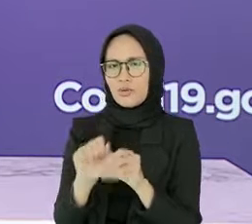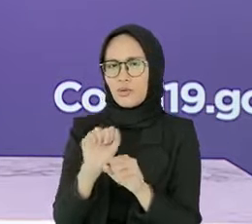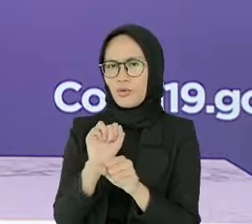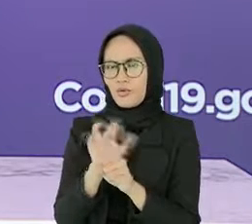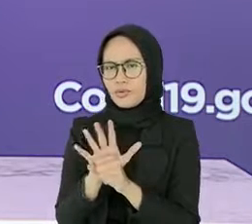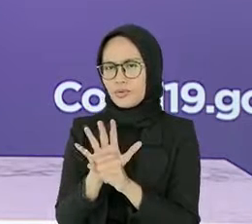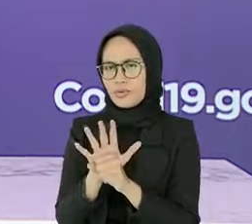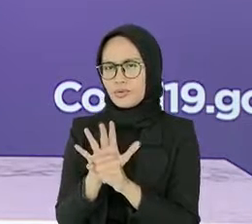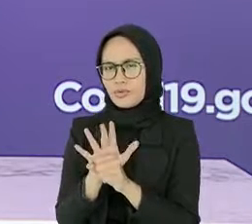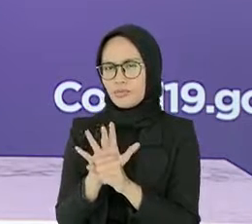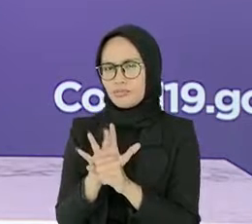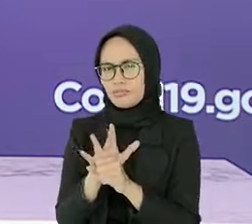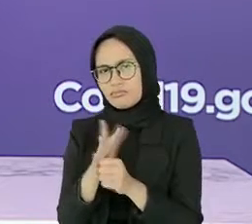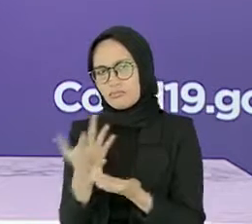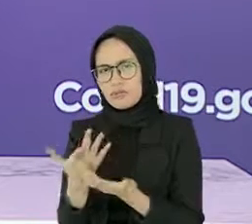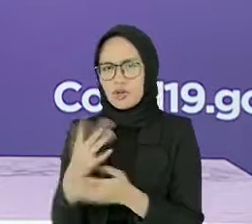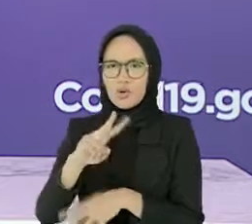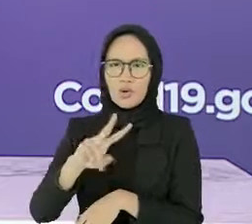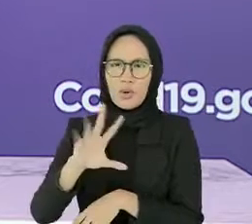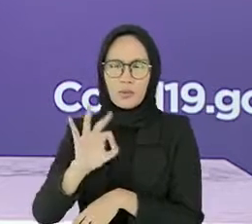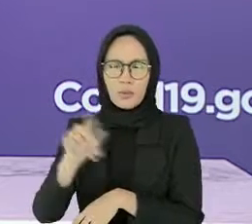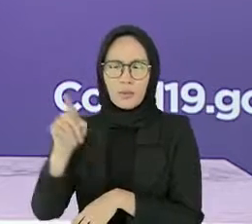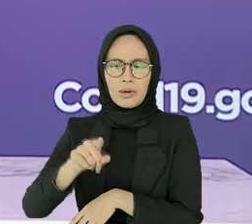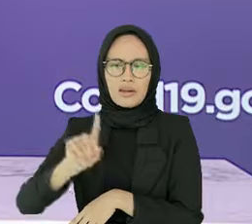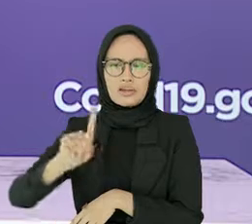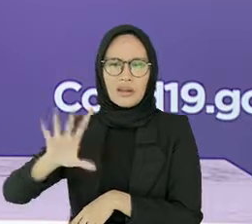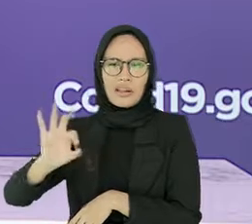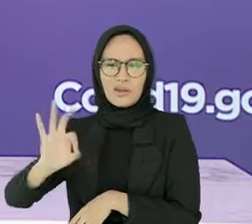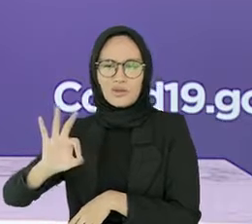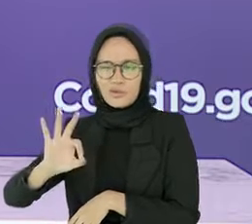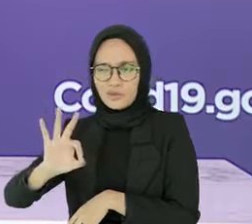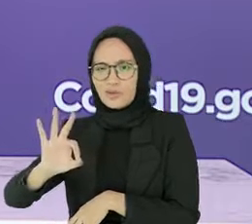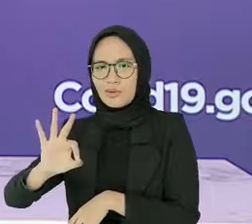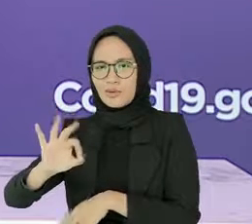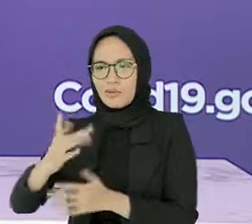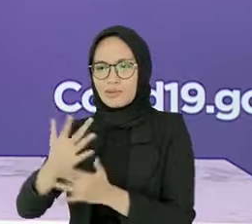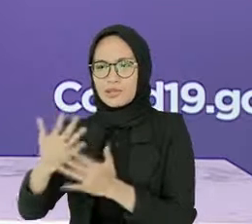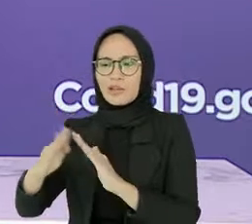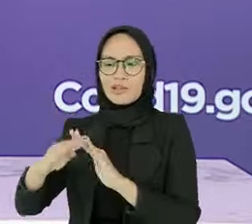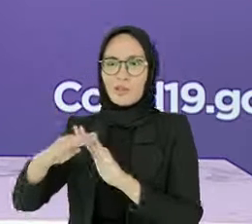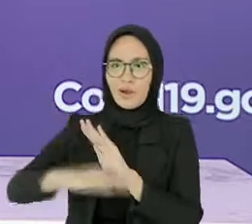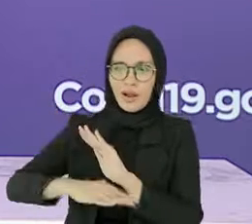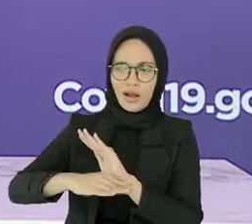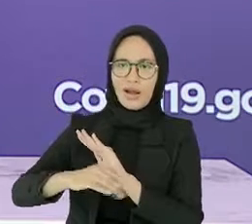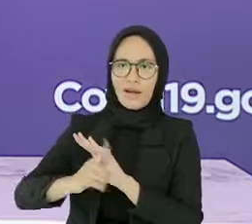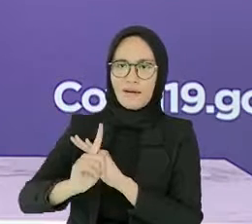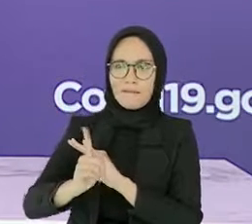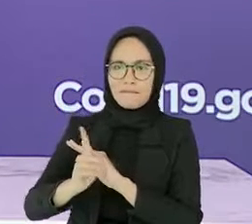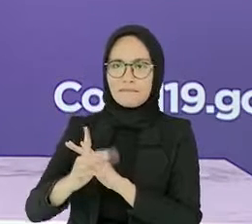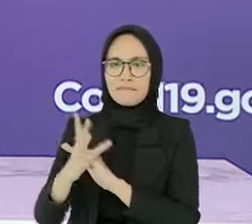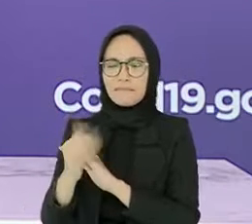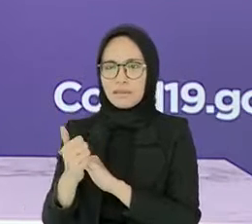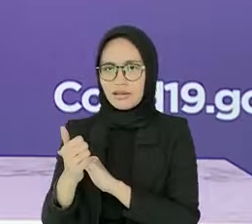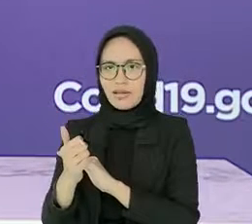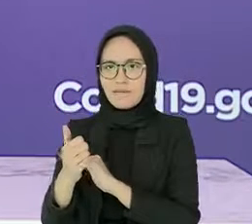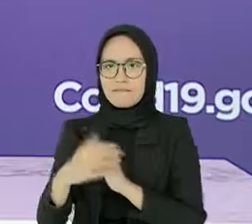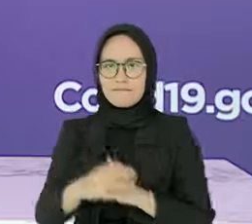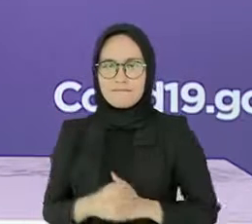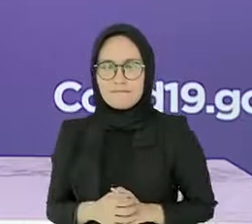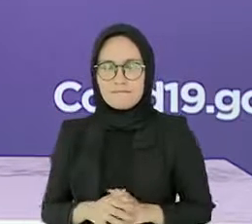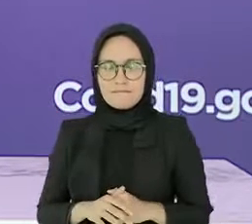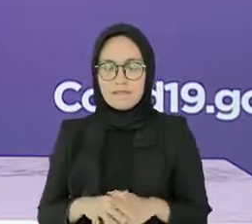kurang dari 20 per 100 ribu penduduk dengan positivity rate kurang dari 5 persen.